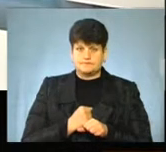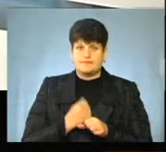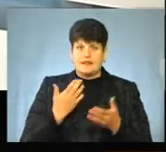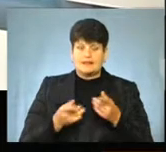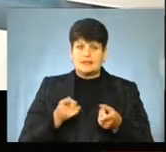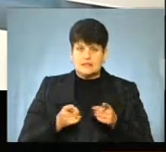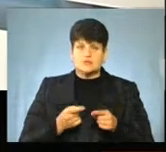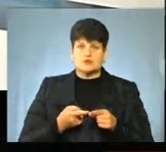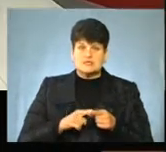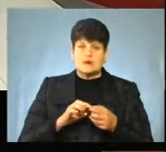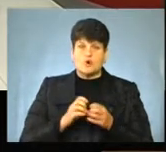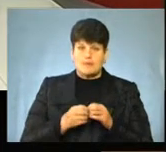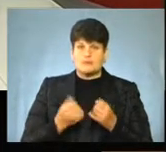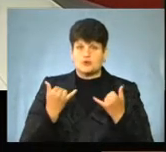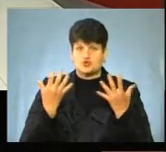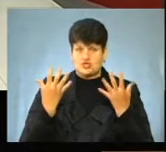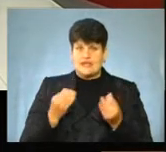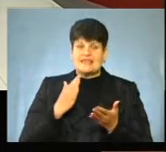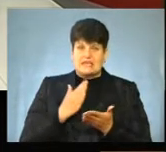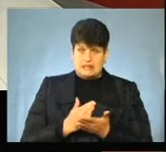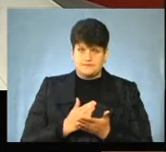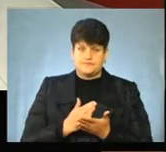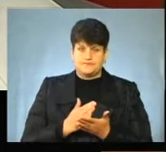але дійсно така проблема на сьогоднішній день є.